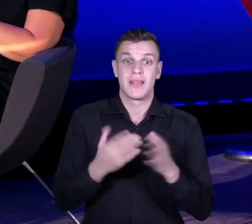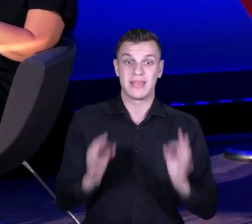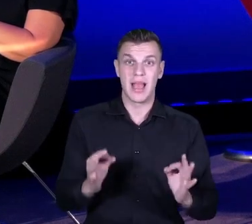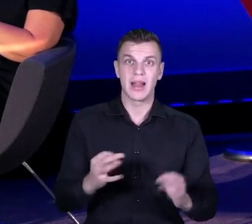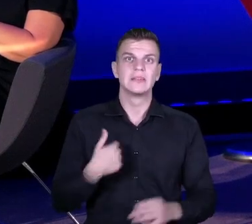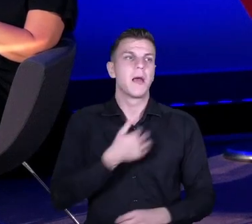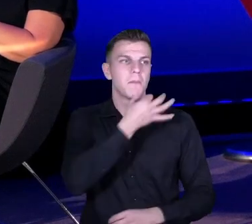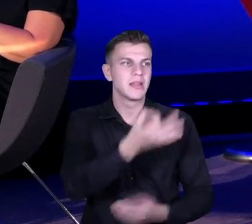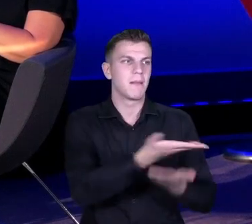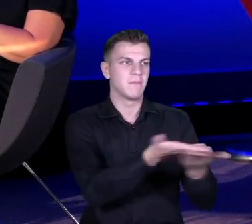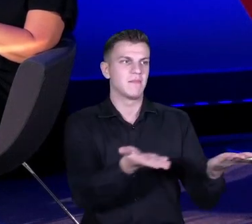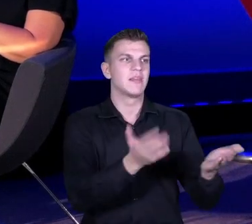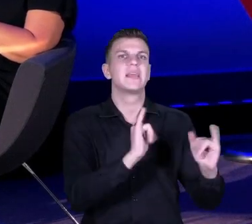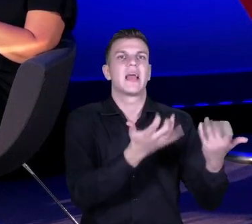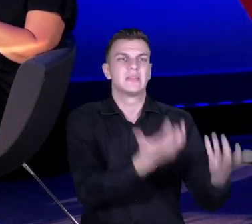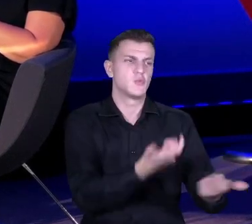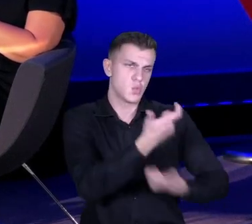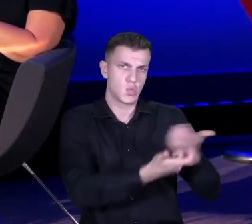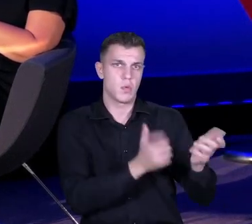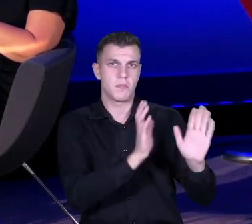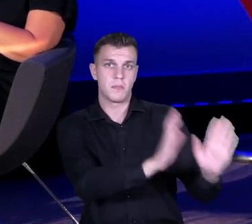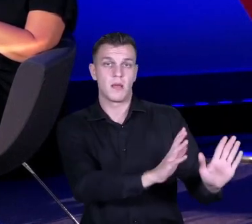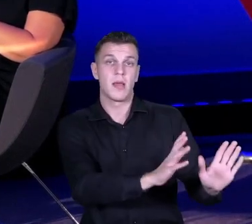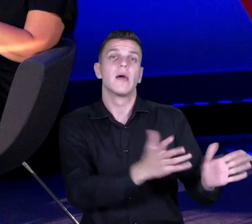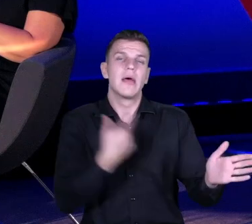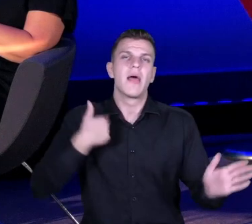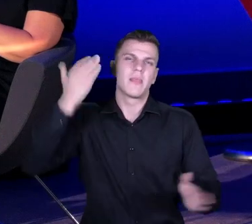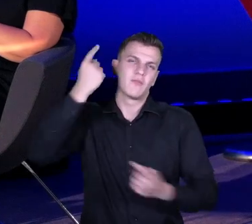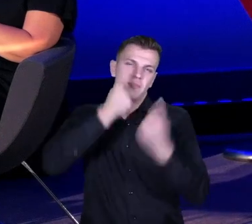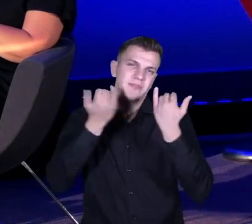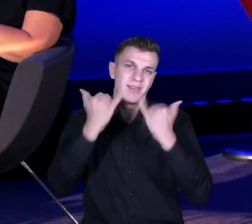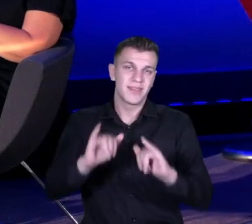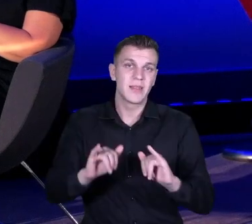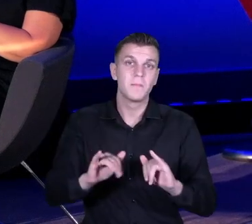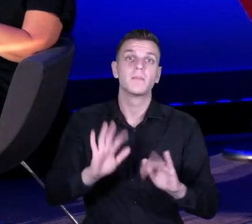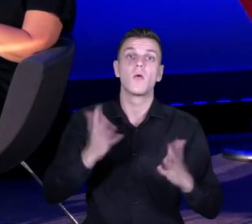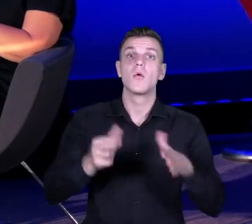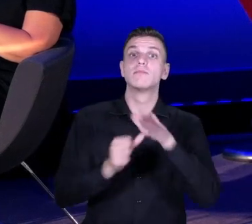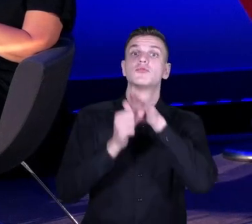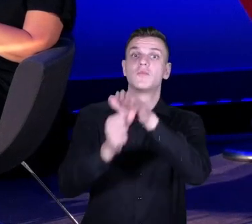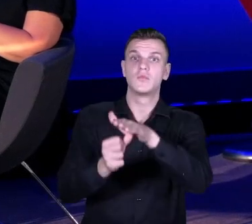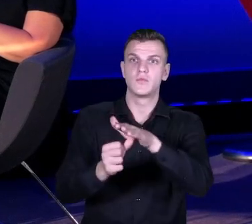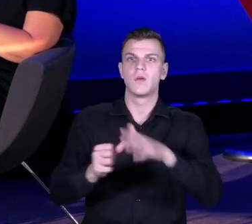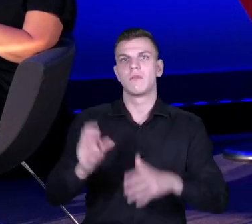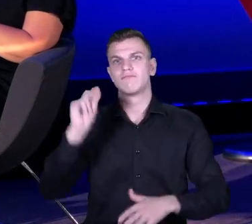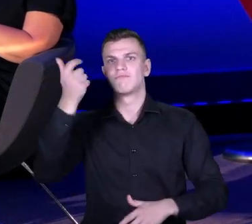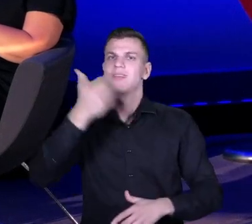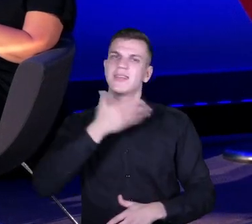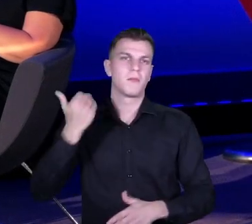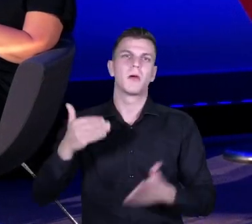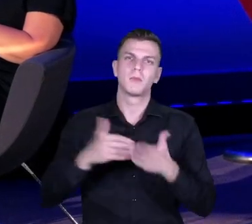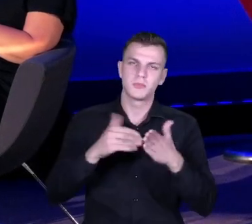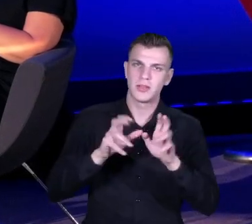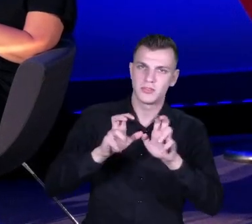wydawało, że tak będzie dla nich dobrze. Więc przywództwo jest procesem, przywództwo to uczenie się.